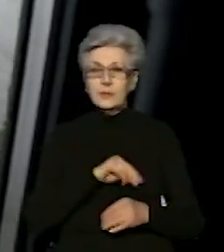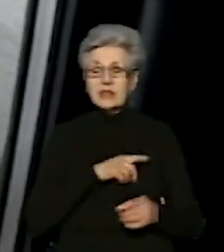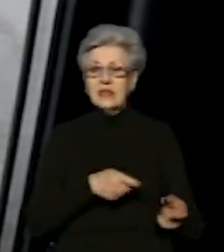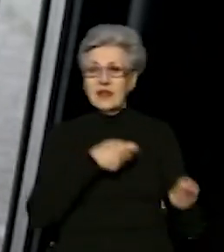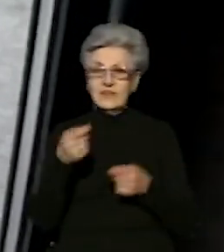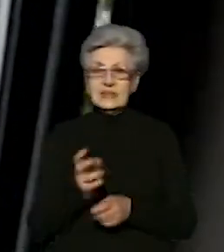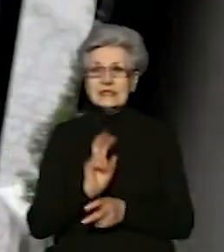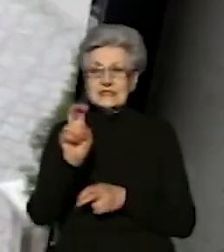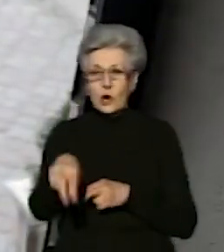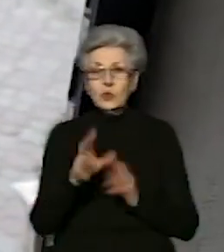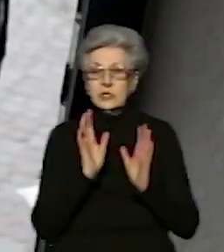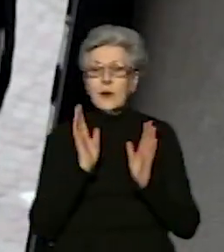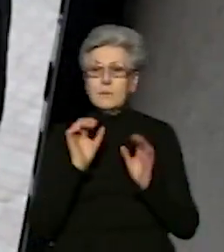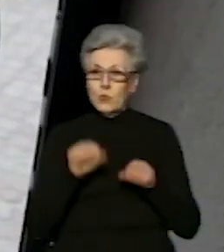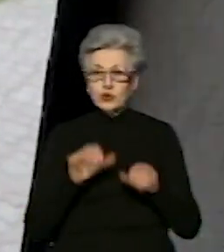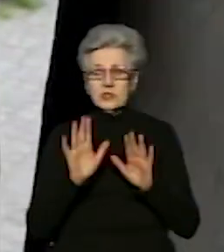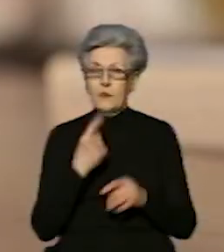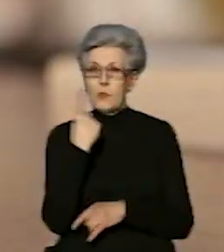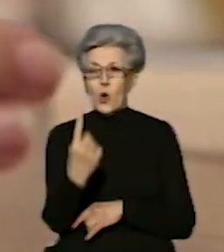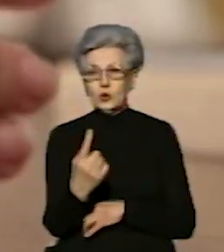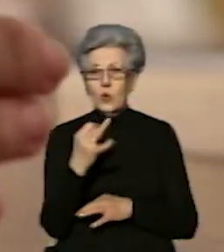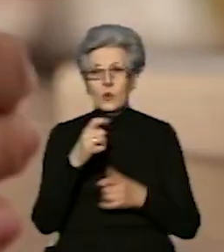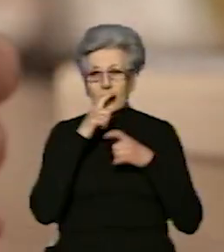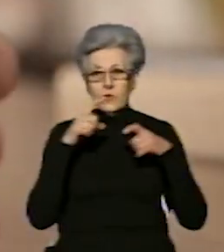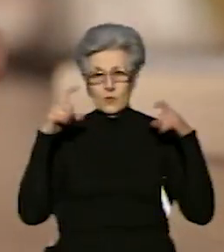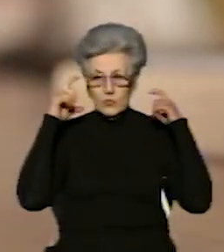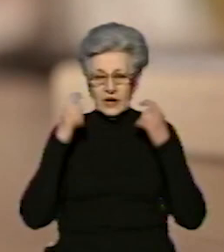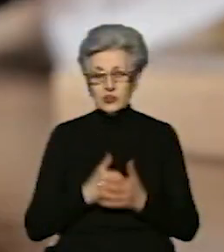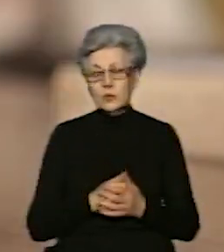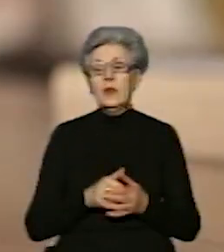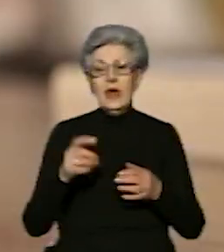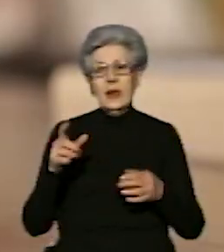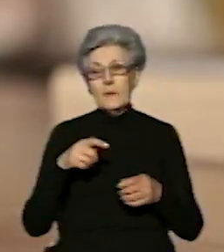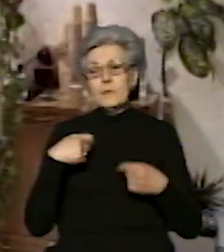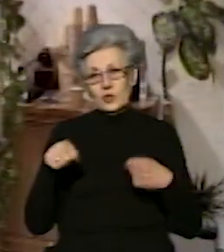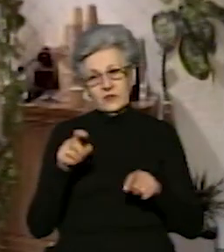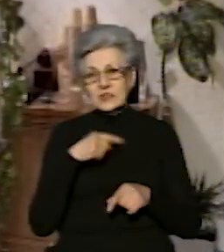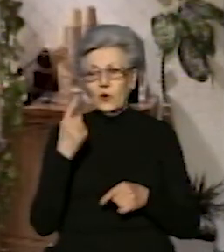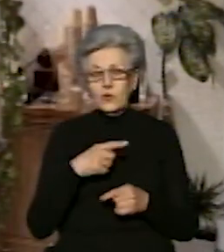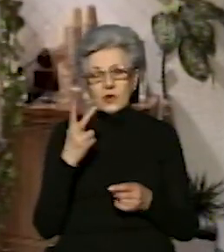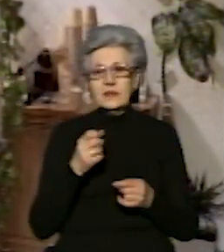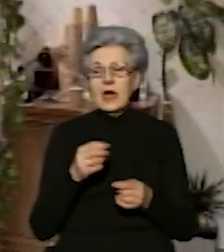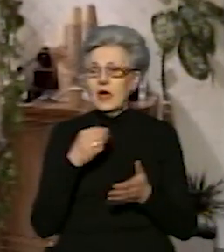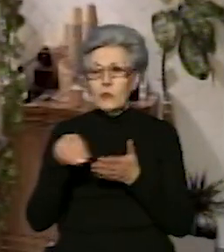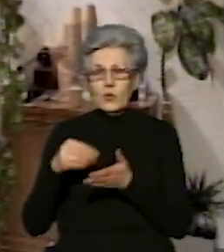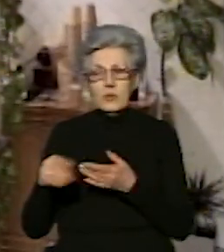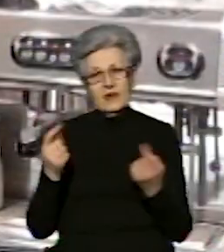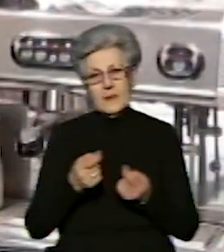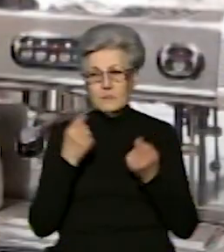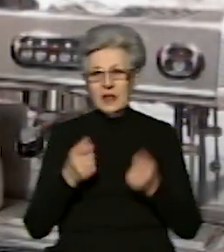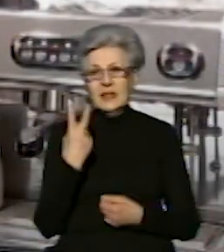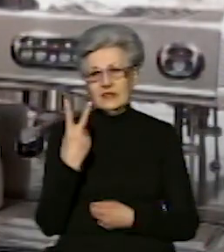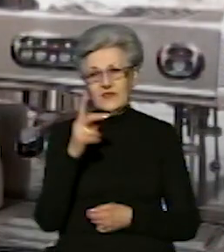Заходити у заклад можна тільки по одному та в масці. Бариста Павло Тележинський каже, клієнтів зараз небагато, приблизно двоє людей на годину.